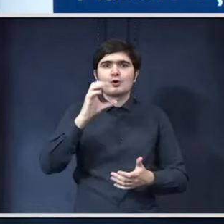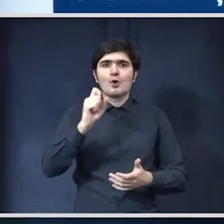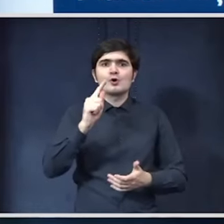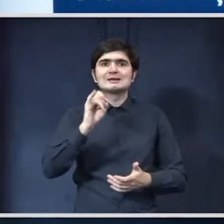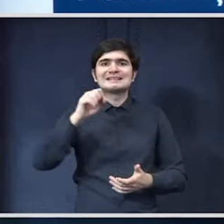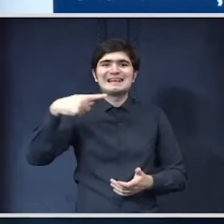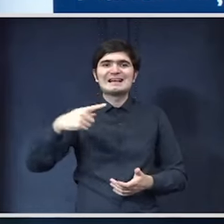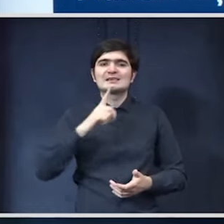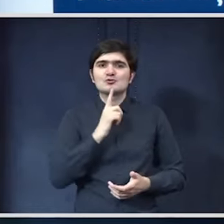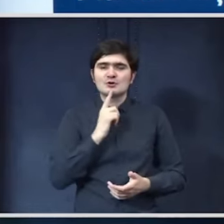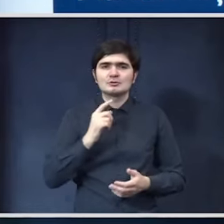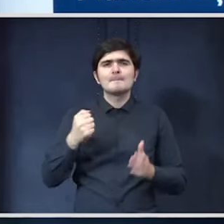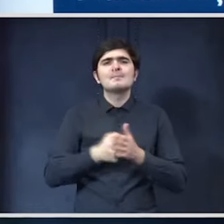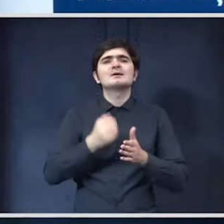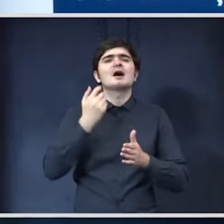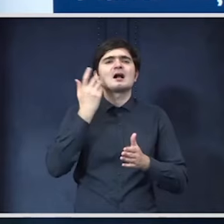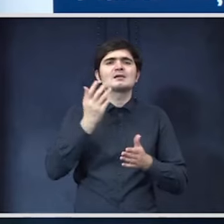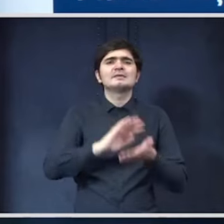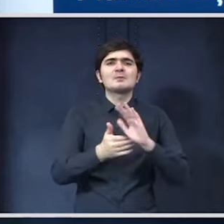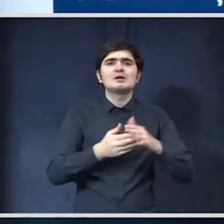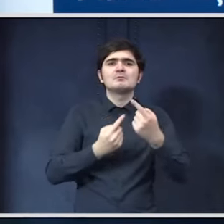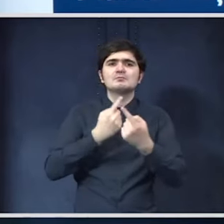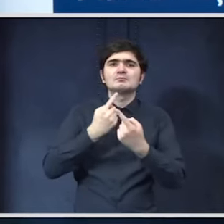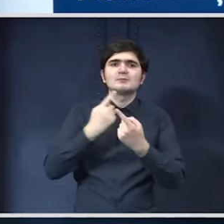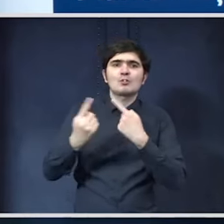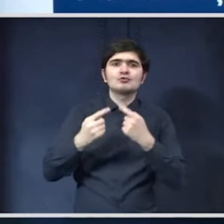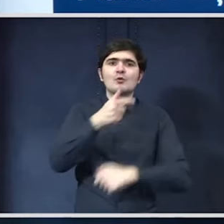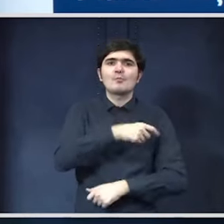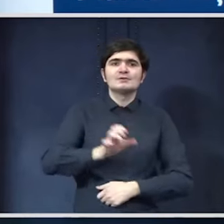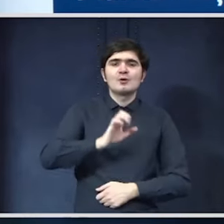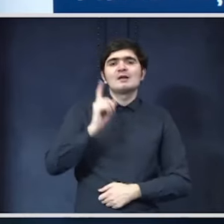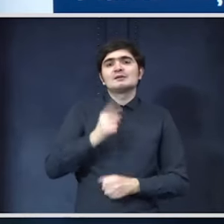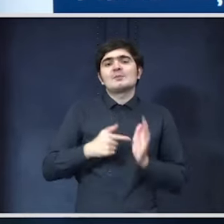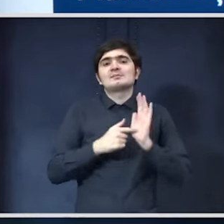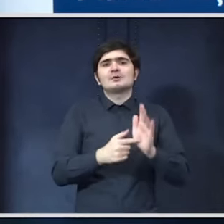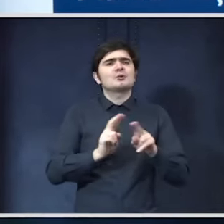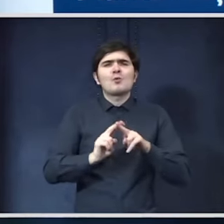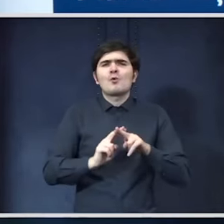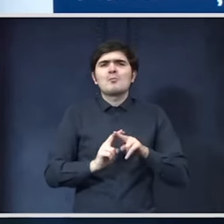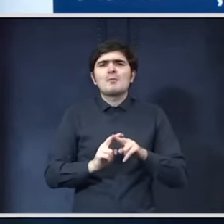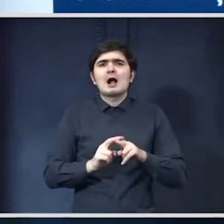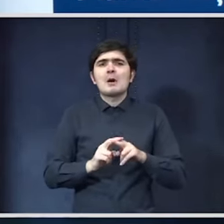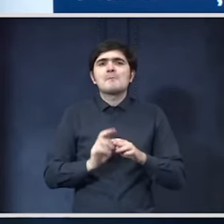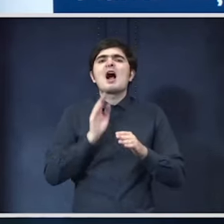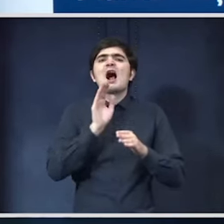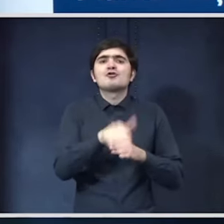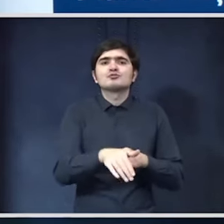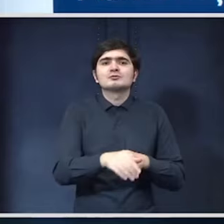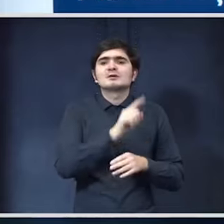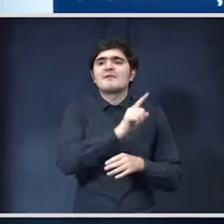care până când finalizăm negociările cu Comisia Europeană trebuie să prezentăm modul în care am ajuns la fiecare dintre aceste